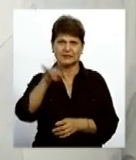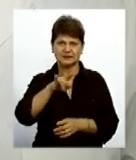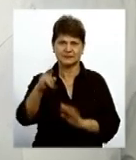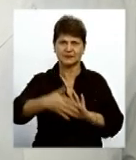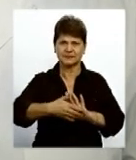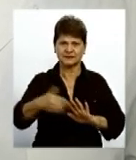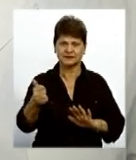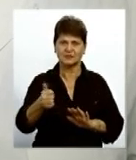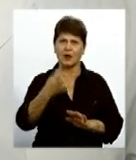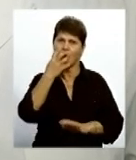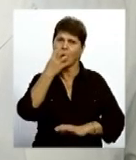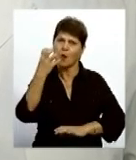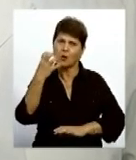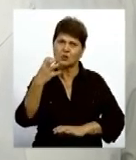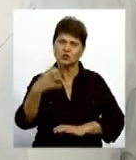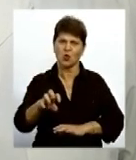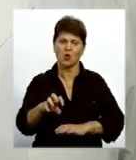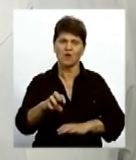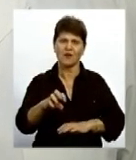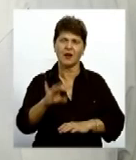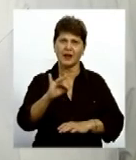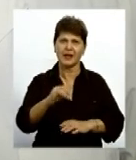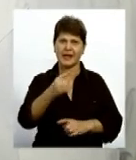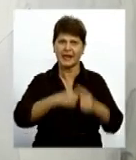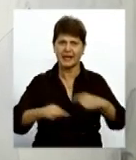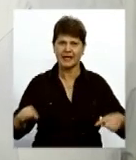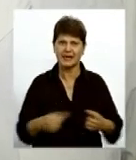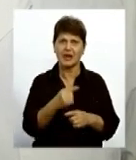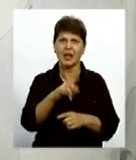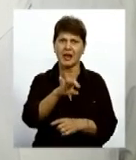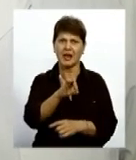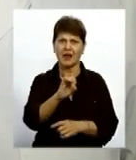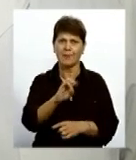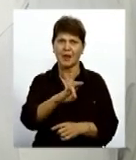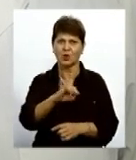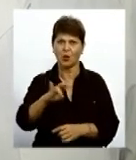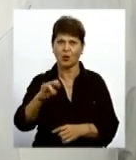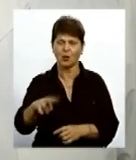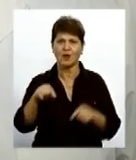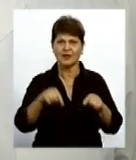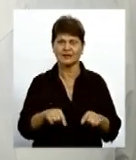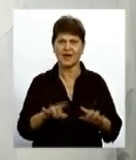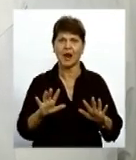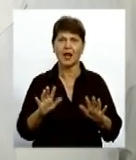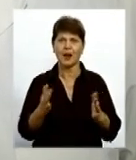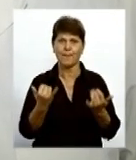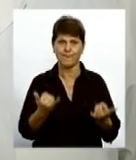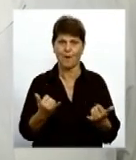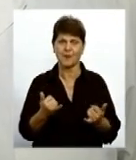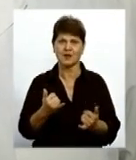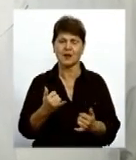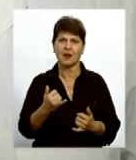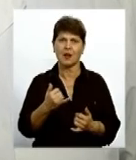ожоговим відділенням і реніматолог На цей момент вони його в